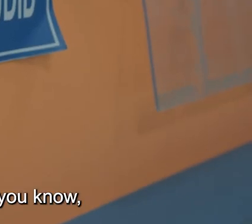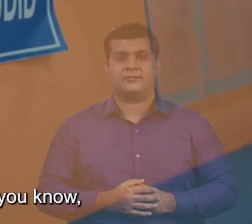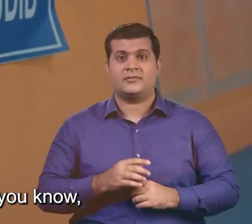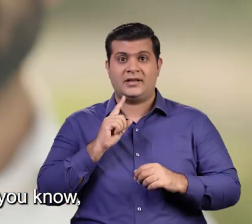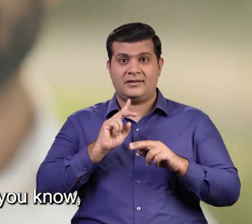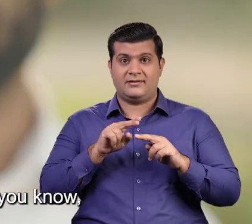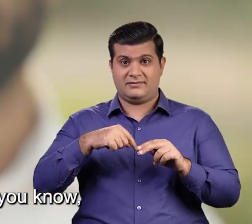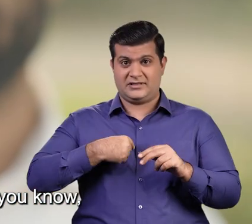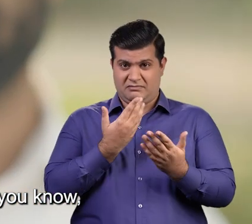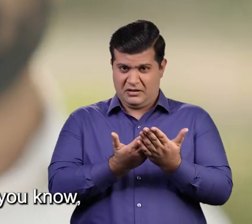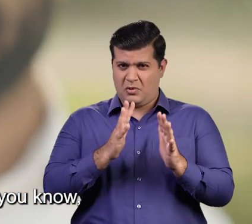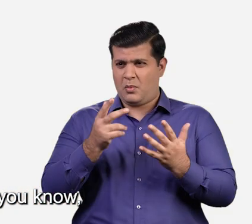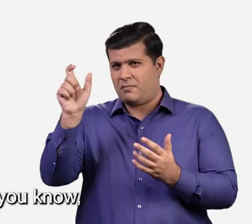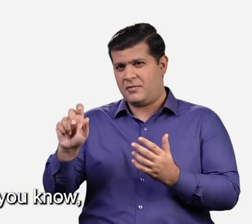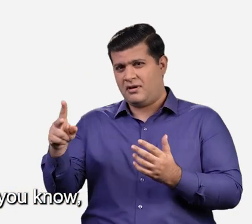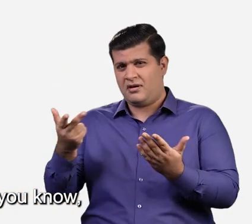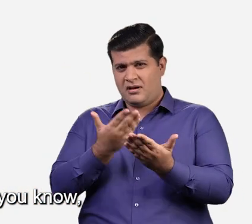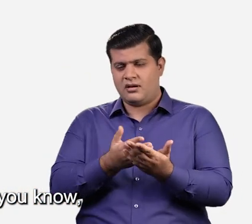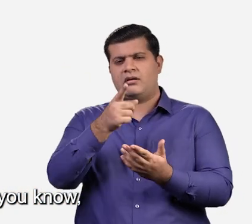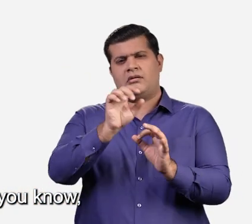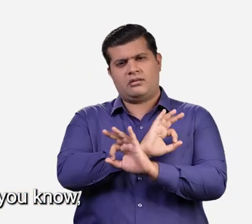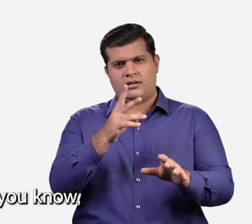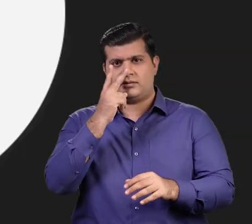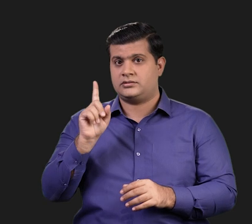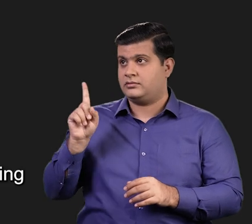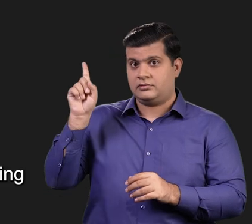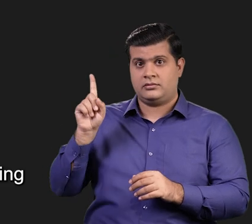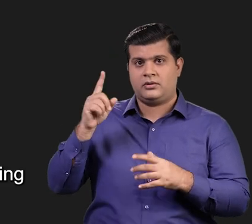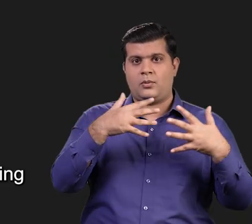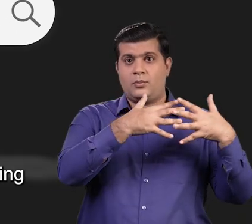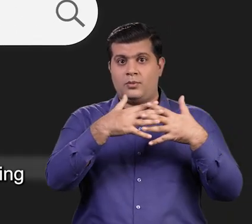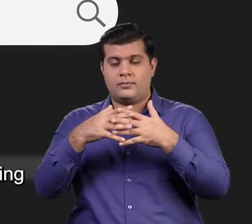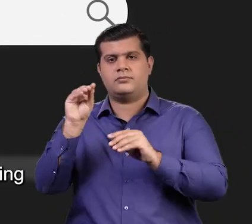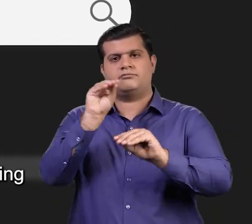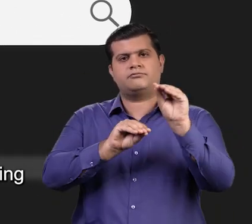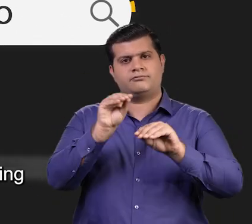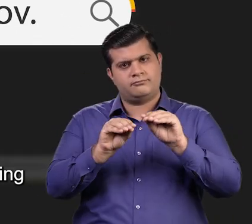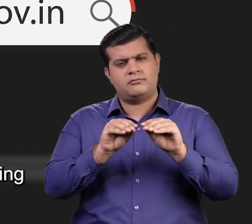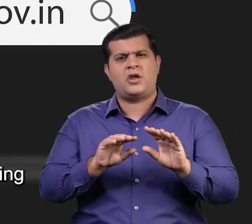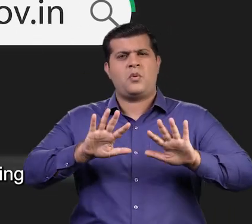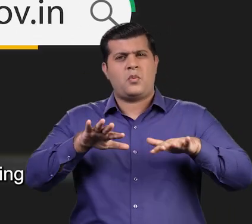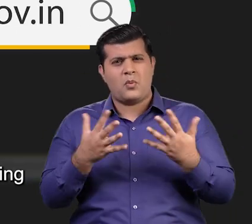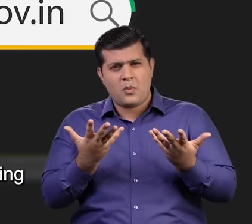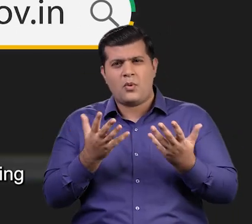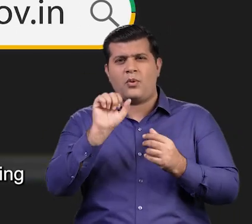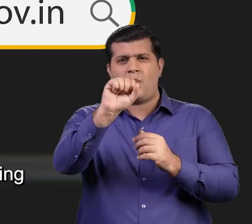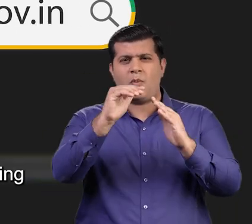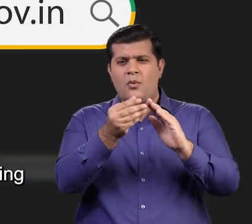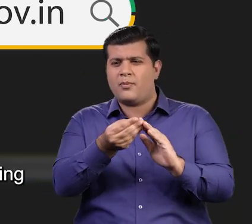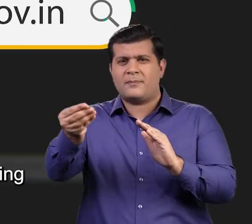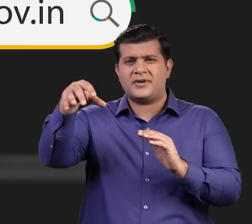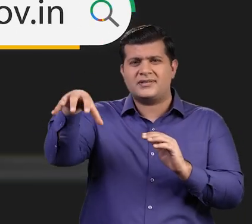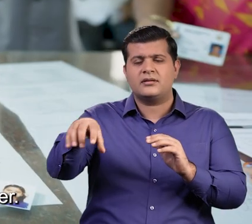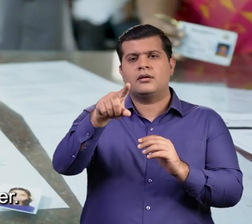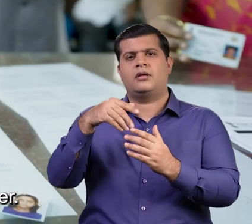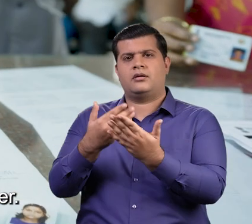यदि आपके आपके किसी परिचत के लिए UDID card बनवाना हो तो आप www.savlambancard.gov.in